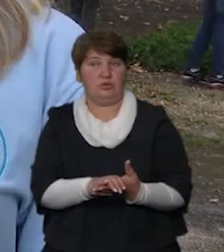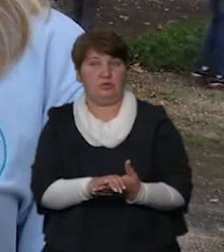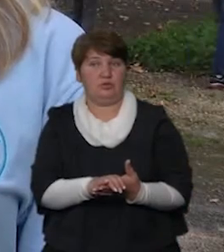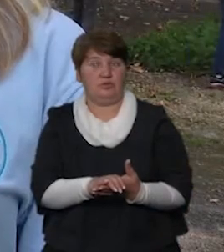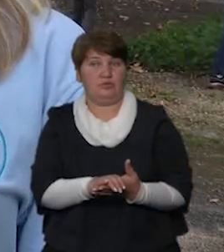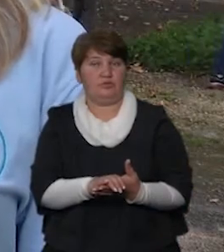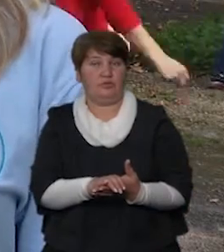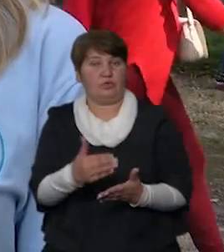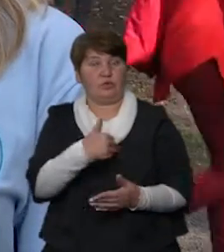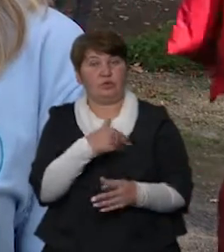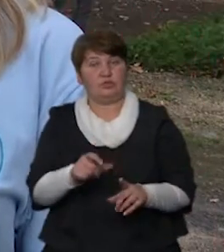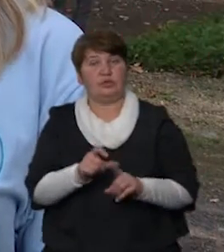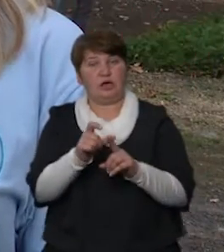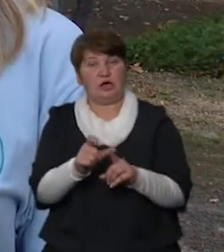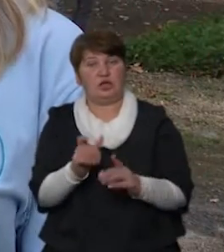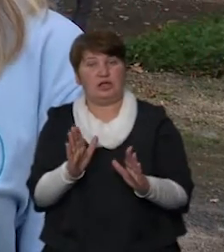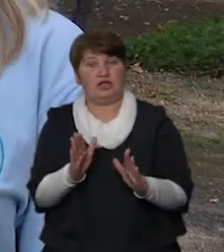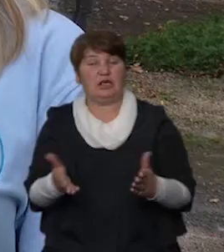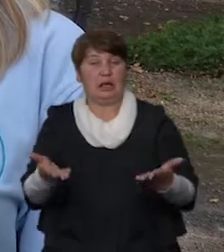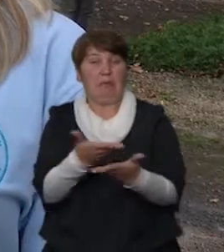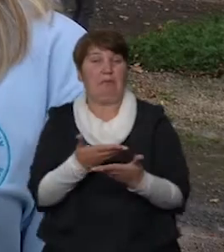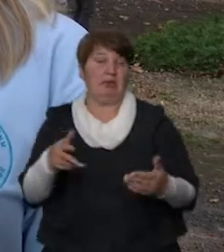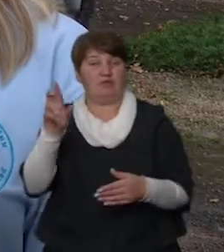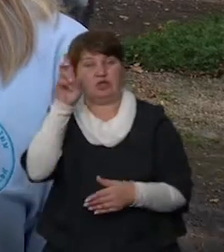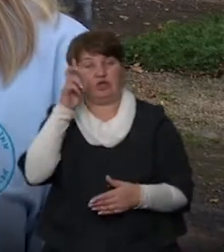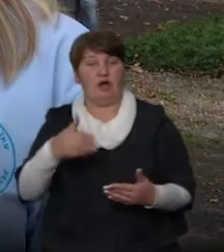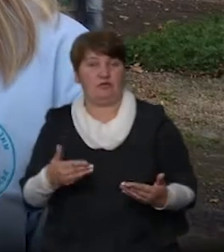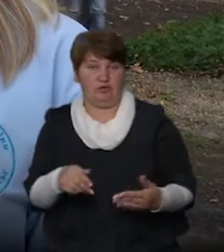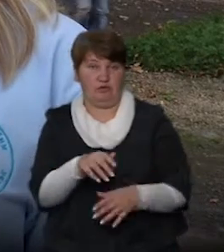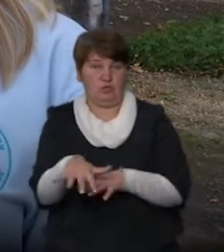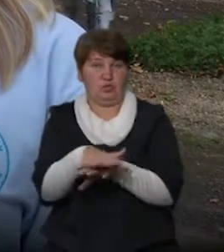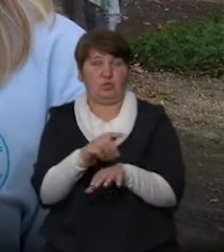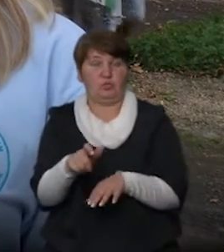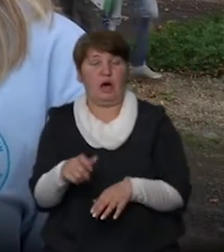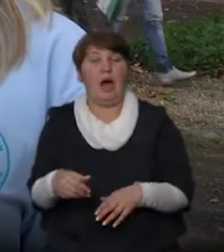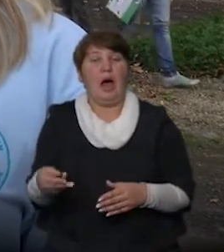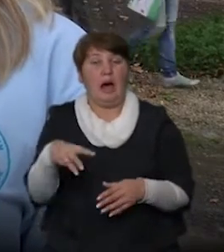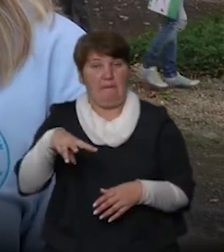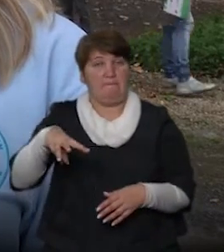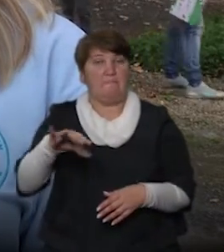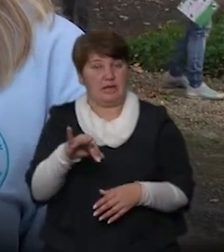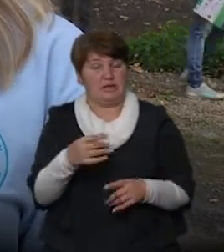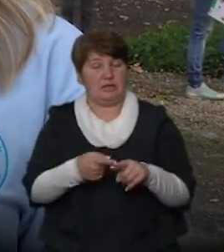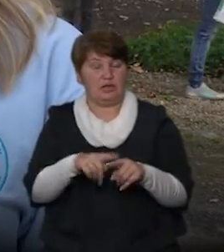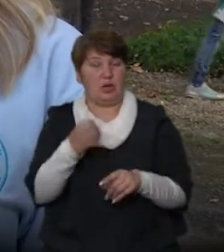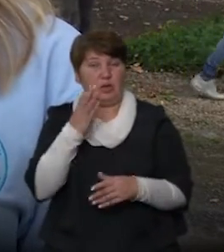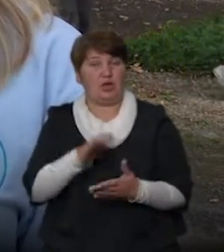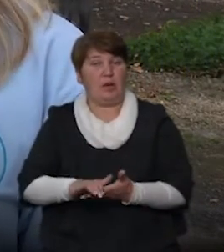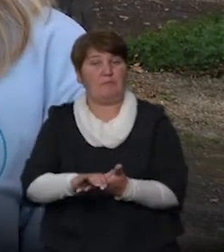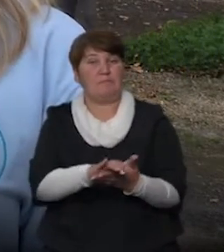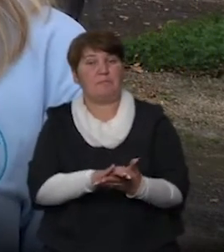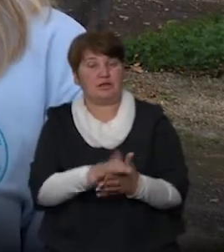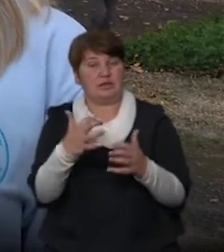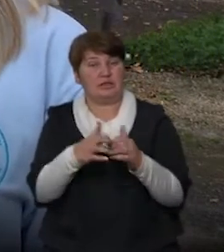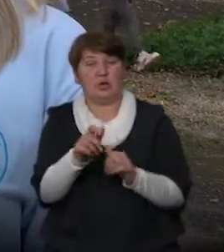Ми хочемо сказати, що мир – це не тільки мир в державі, в суспільстві, але мир – це дуже велике значення, коли є мир між людьми. Коли ми вміємо один одному прощати,